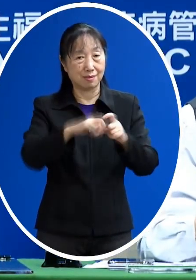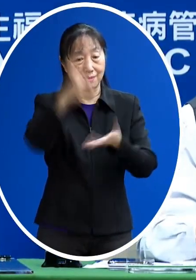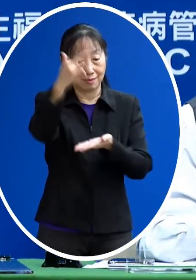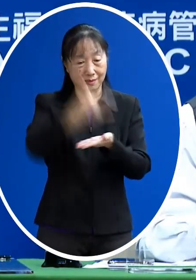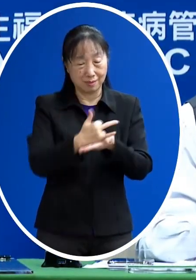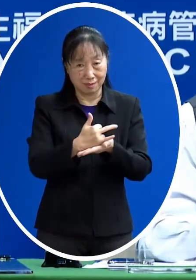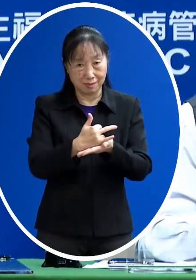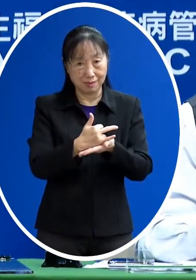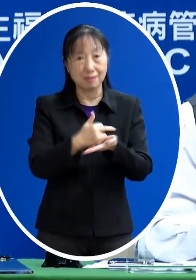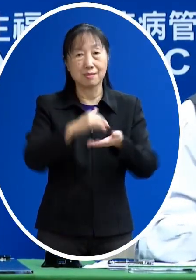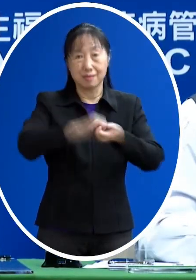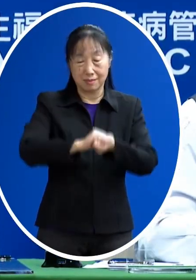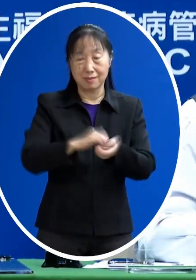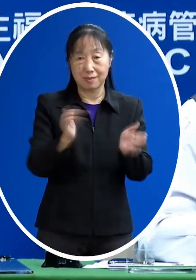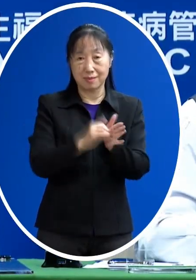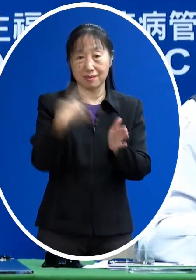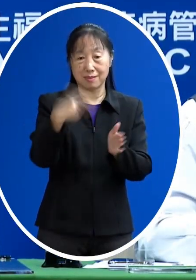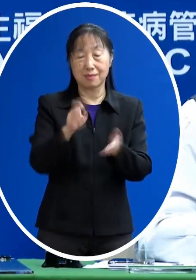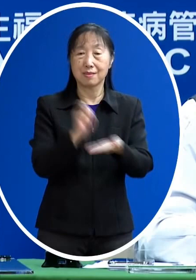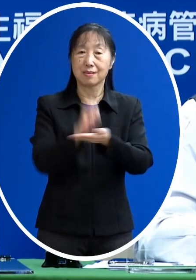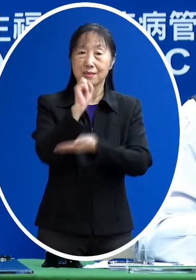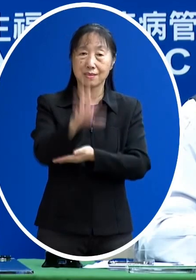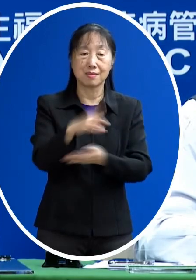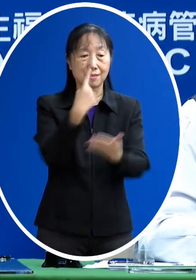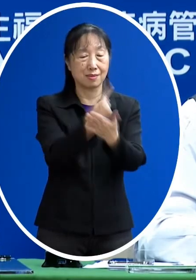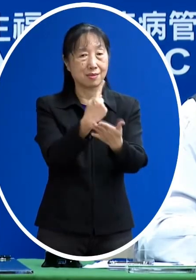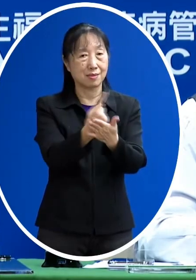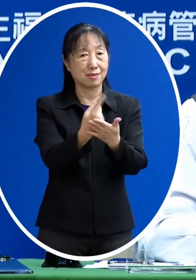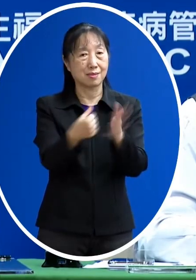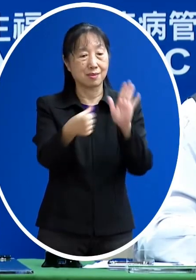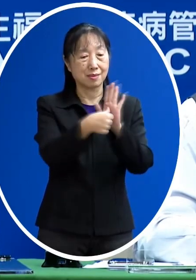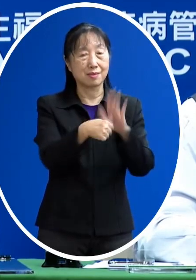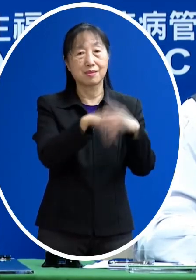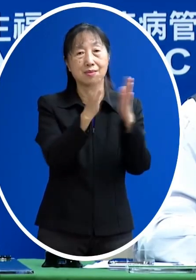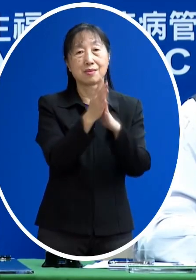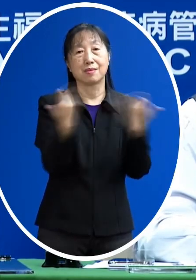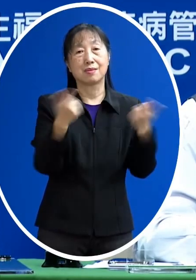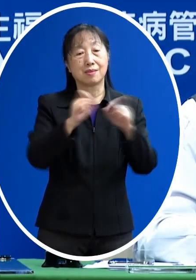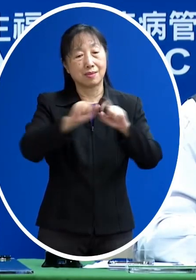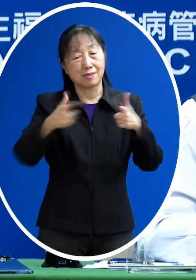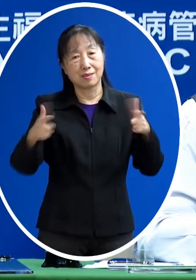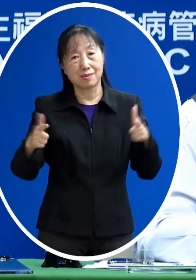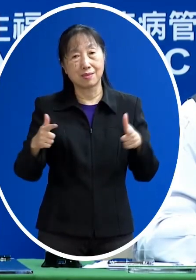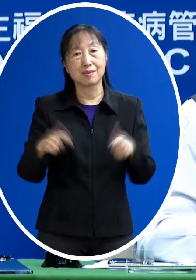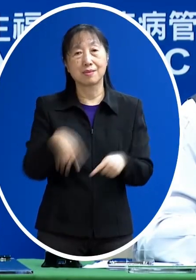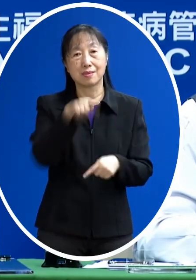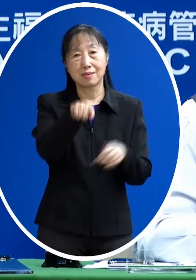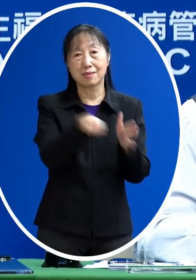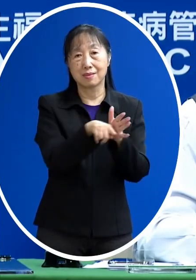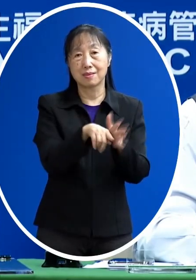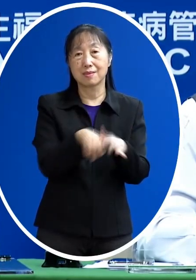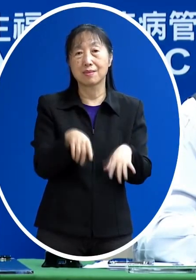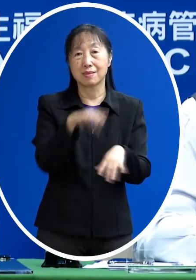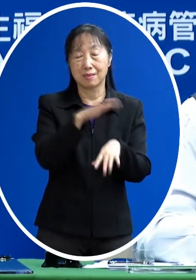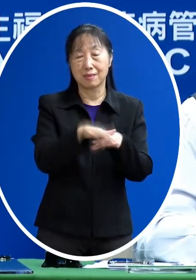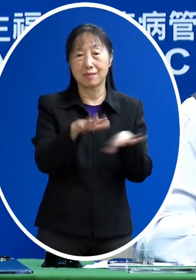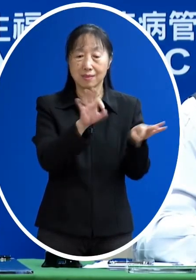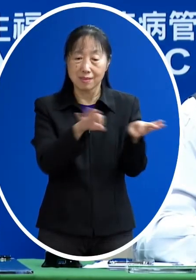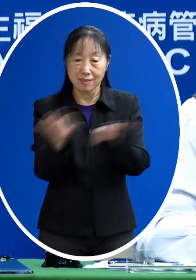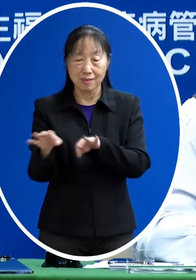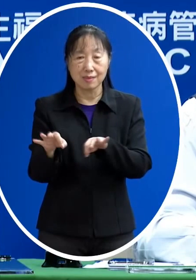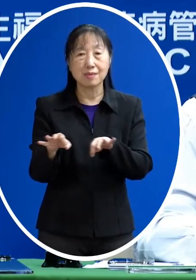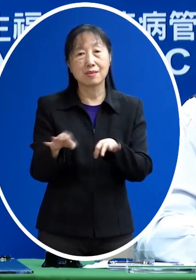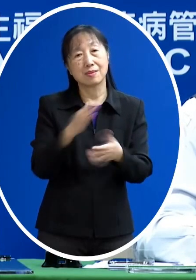的時候再跟大家做報告那每一種廠牌都有不同的理由都有一些延遲的一些情形 也